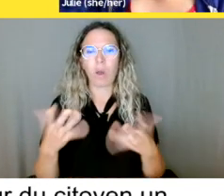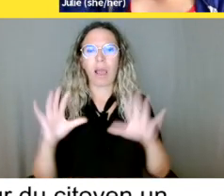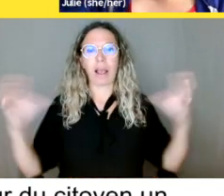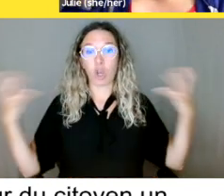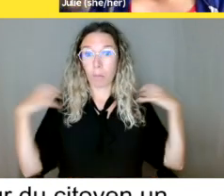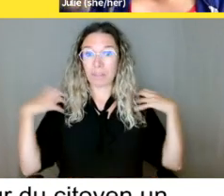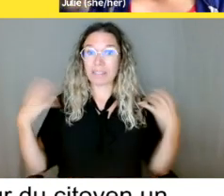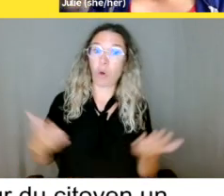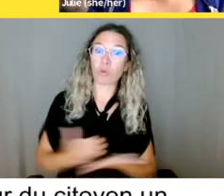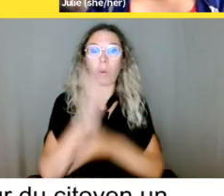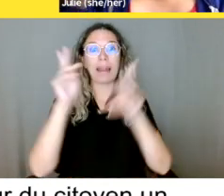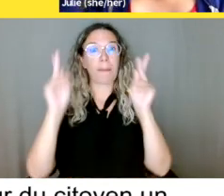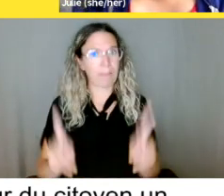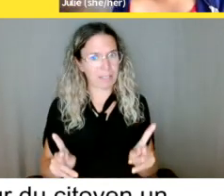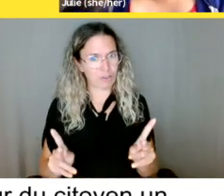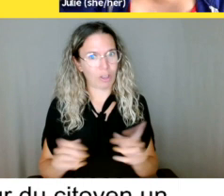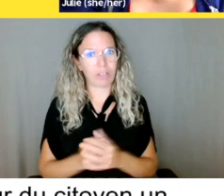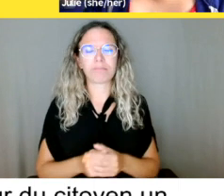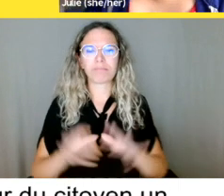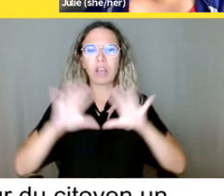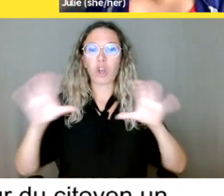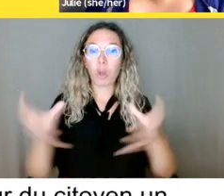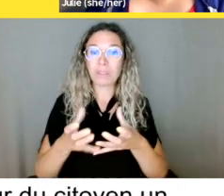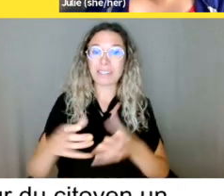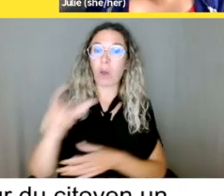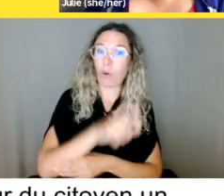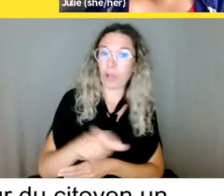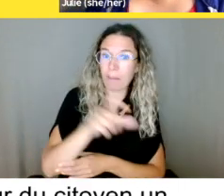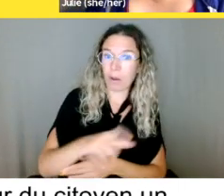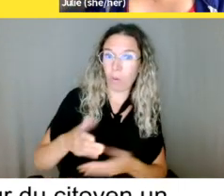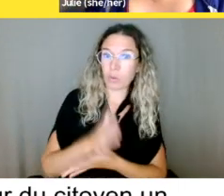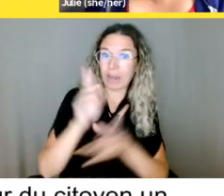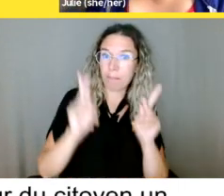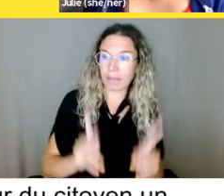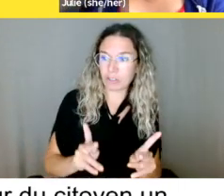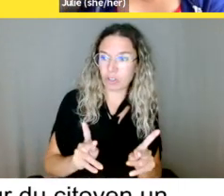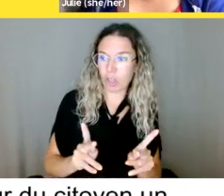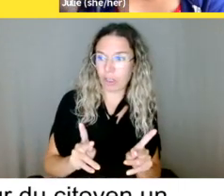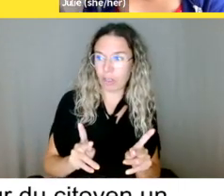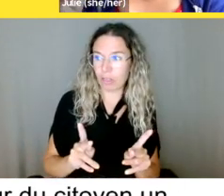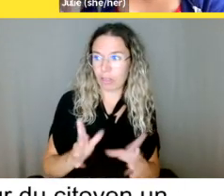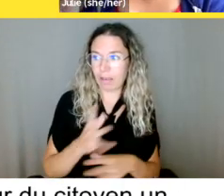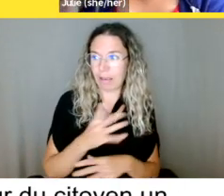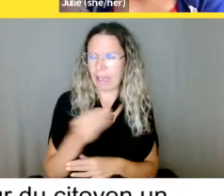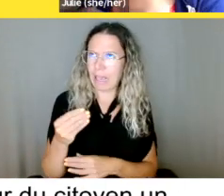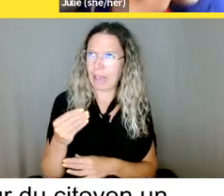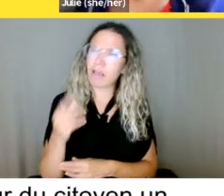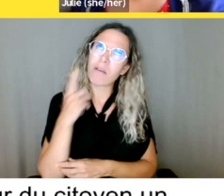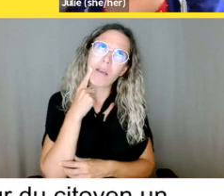protection de la jeunesse, je pense que ça s'appelle, ou bien